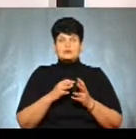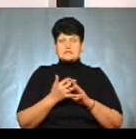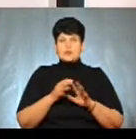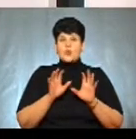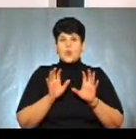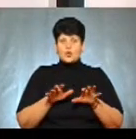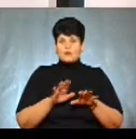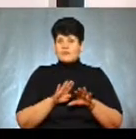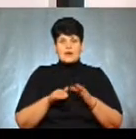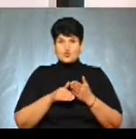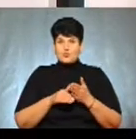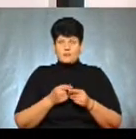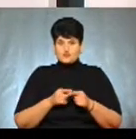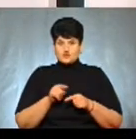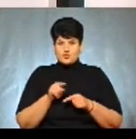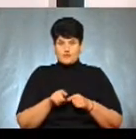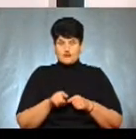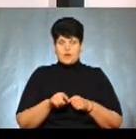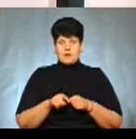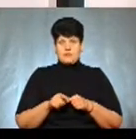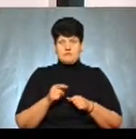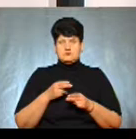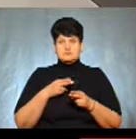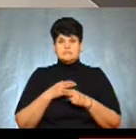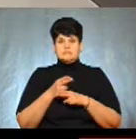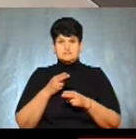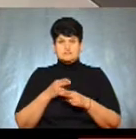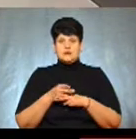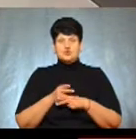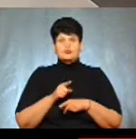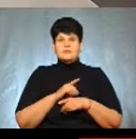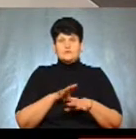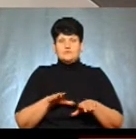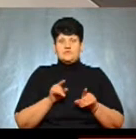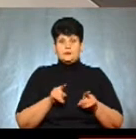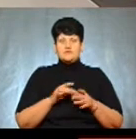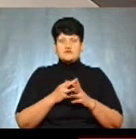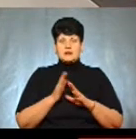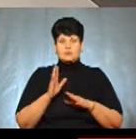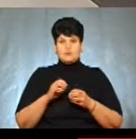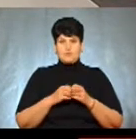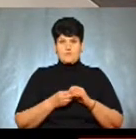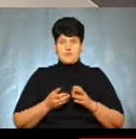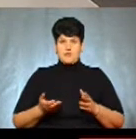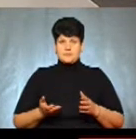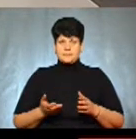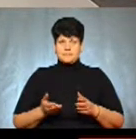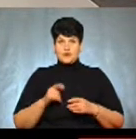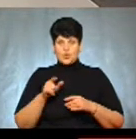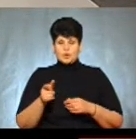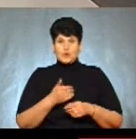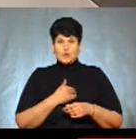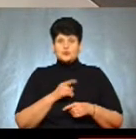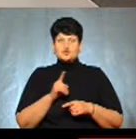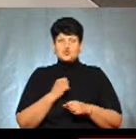голова не допомагав в цьому. Тобто, наоборот, став палки десь, щоб він не став ним, бо в селі буде переполог, буде проблема. Тобто, люди, які